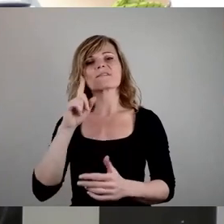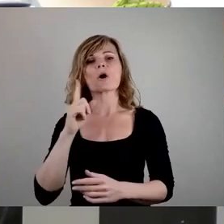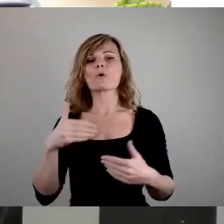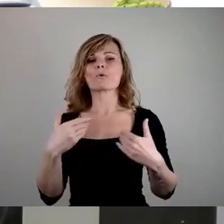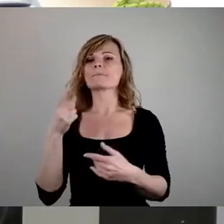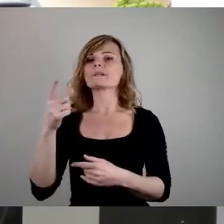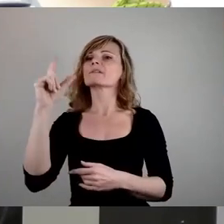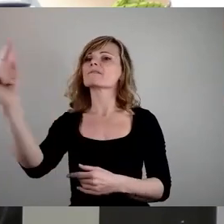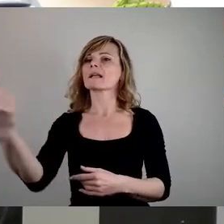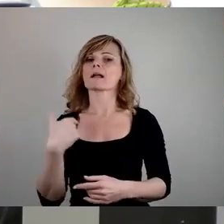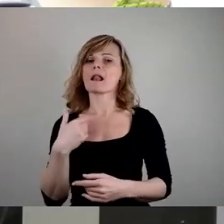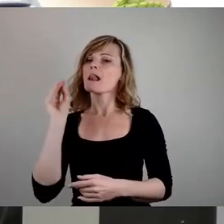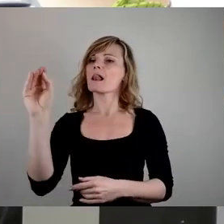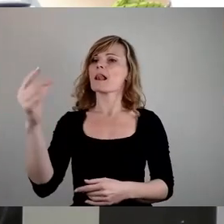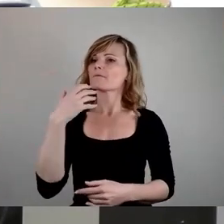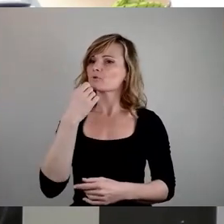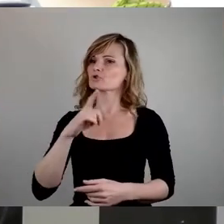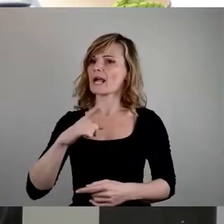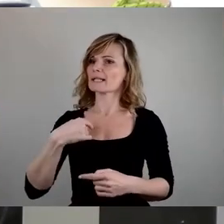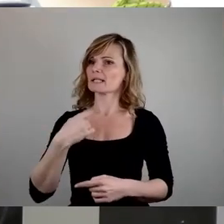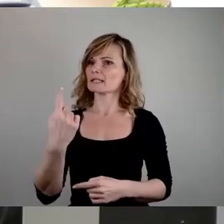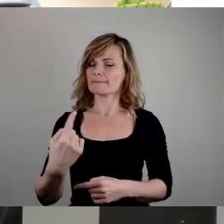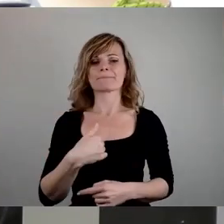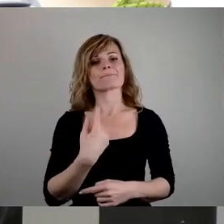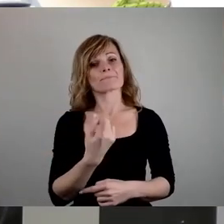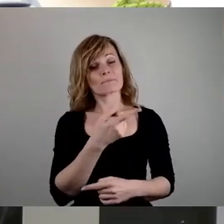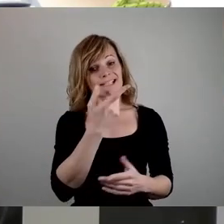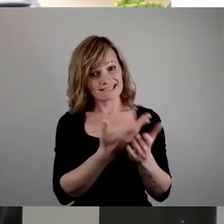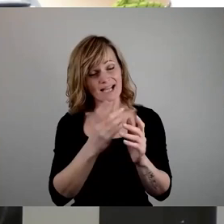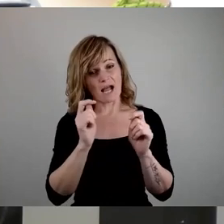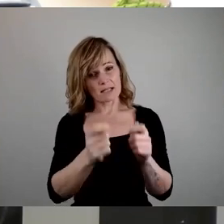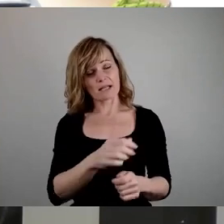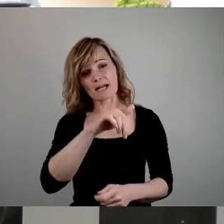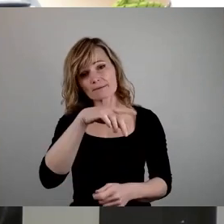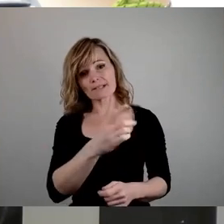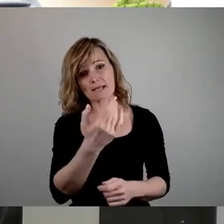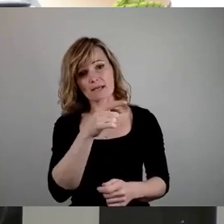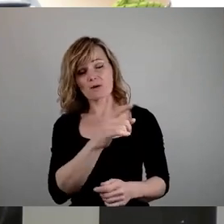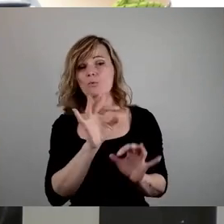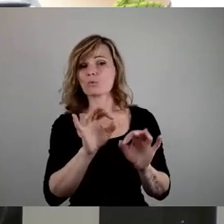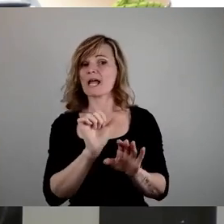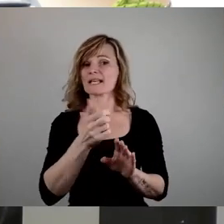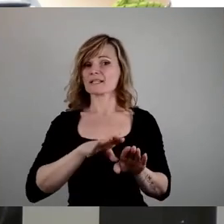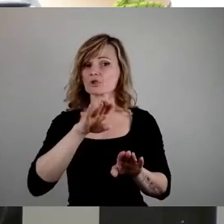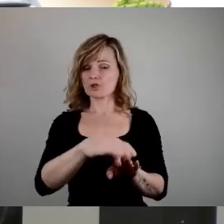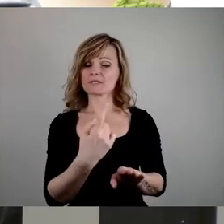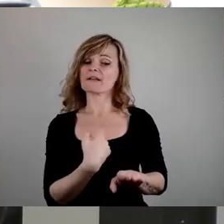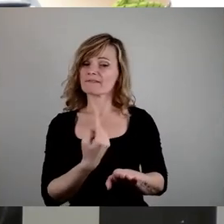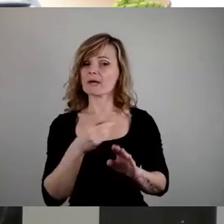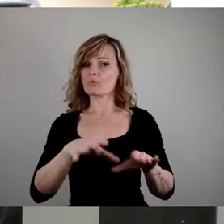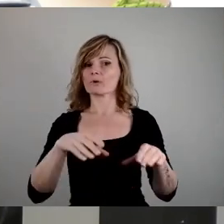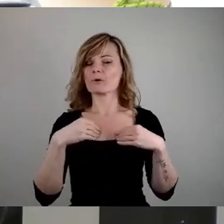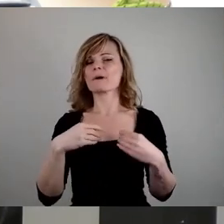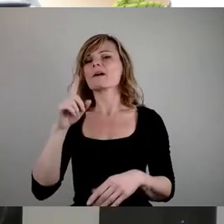-Antrag, den finden wir einen guten ersten Schritt für nächstes Jahr. Und den haben wir dann auch so übernommen. Ich weiß nur nicht, Frau